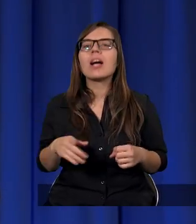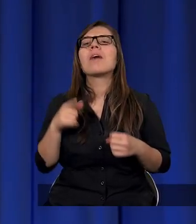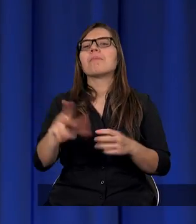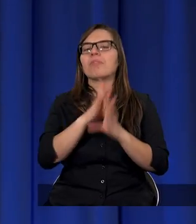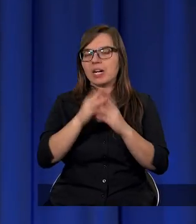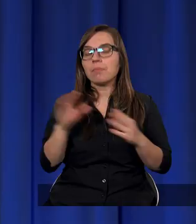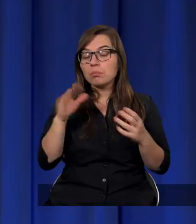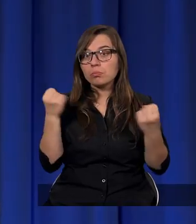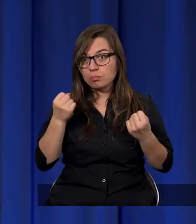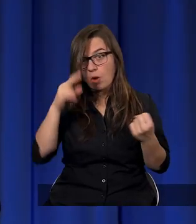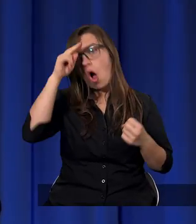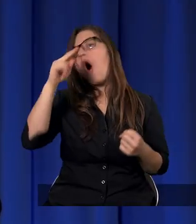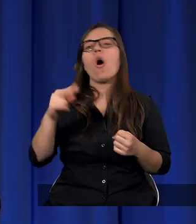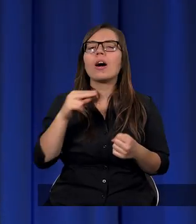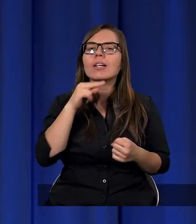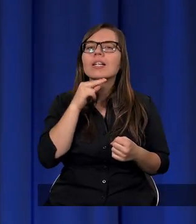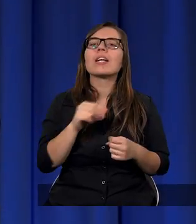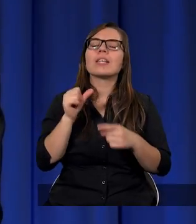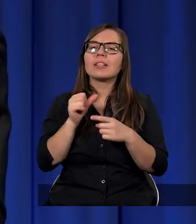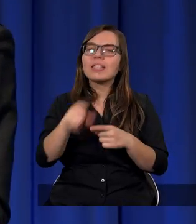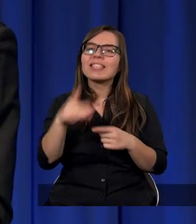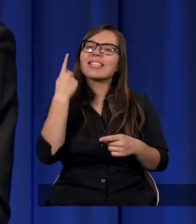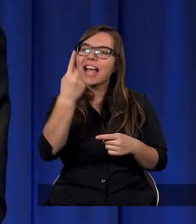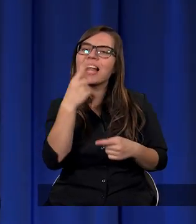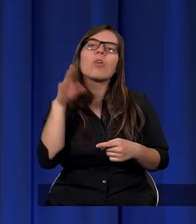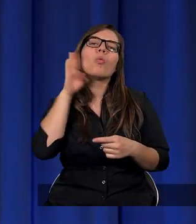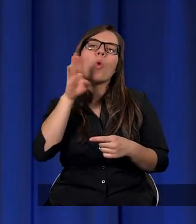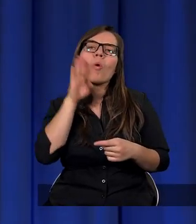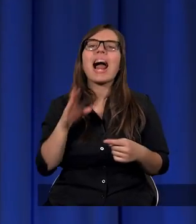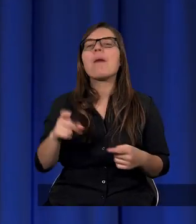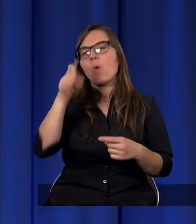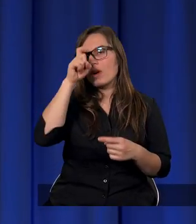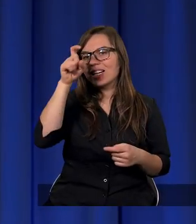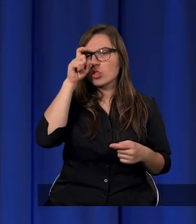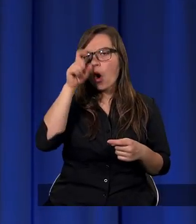Wszechmogącym Bogiem, Ojcem, jedną i tą samą istotą.